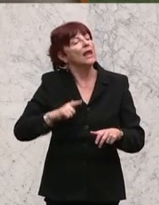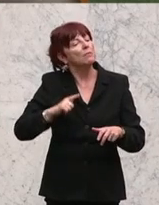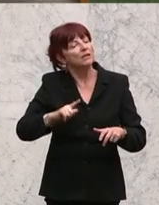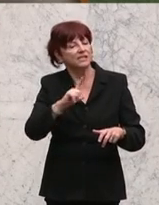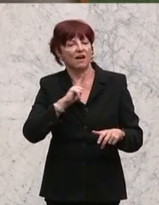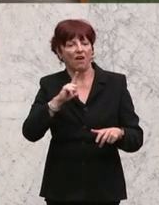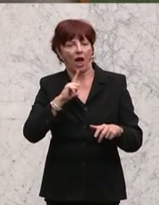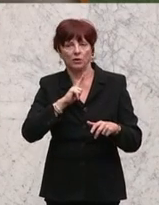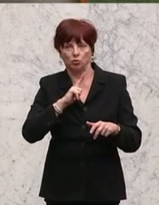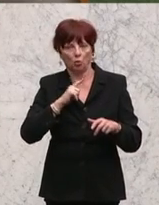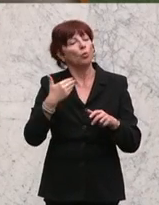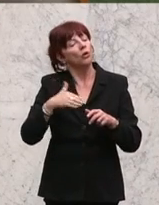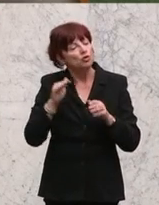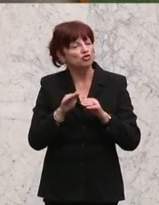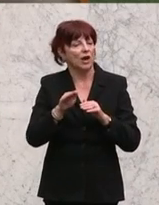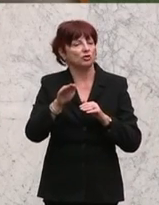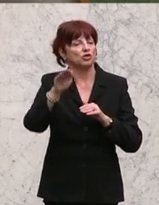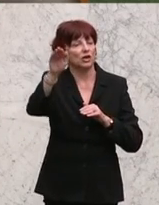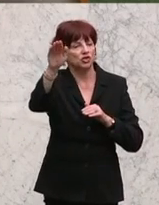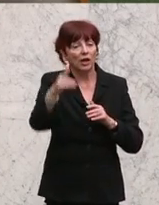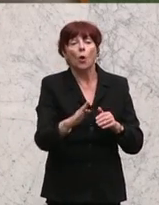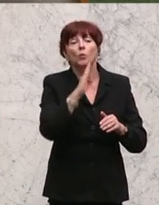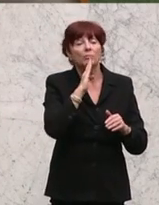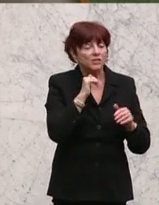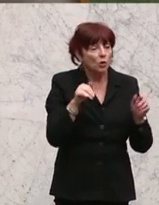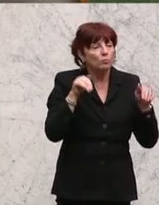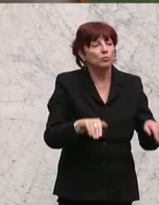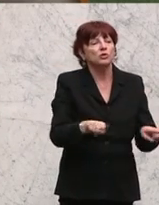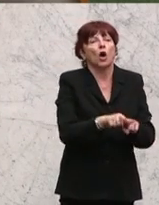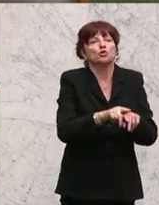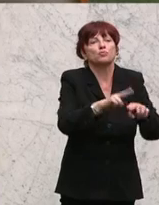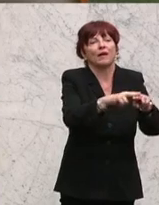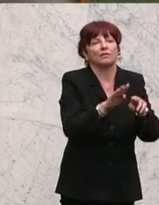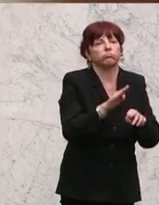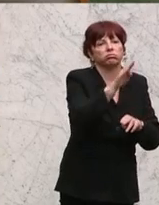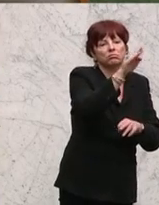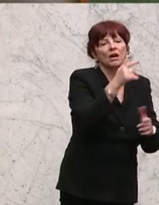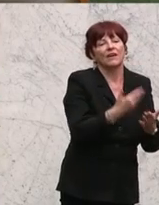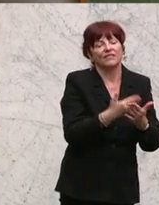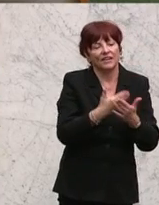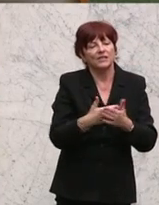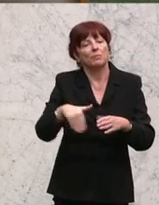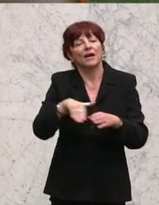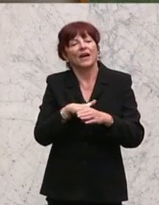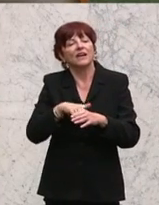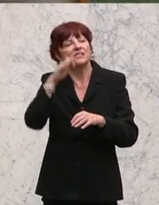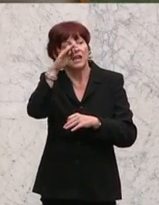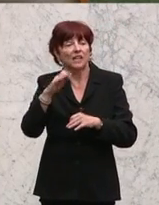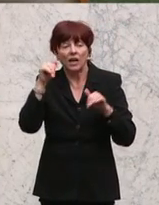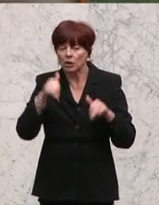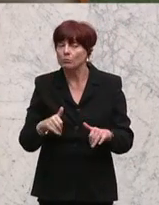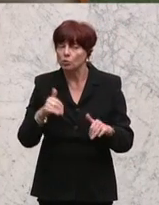ja, dass die Menschen immer länger in Pension sein werden, und damit muss schon rein finanziell irgendwie die Ersatzrate sich nach unten bewegen.